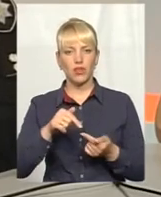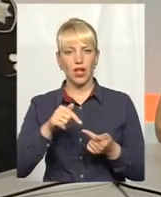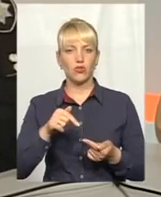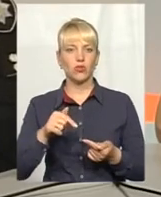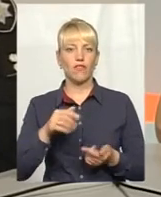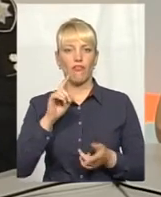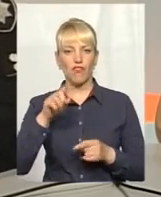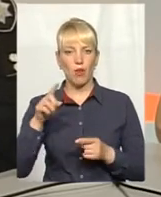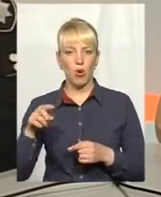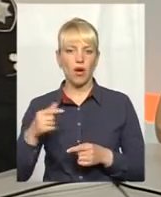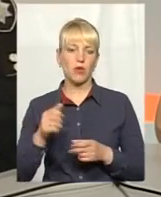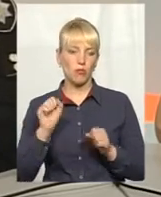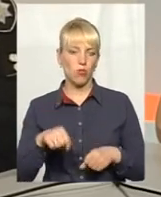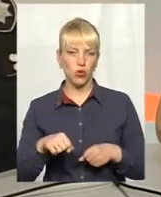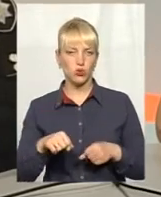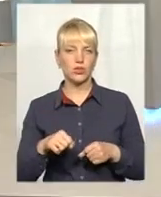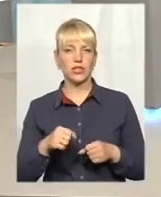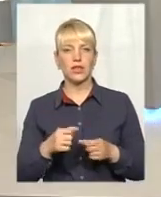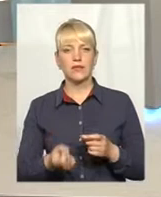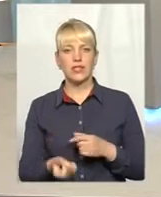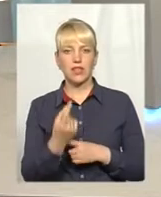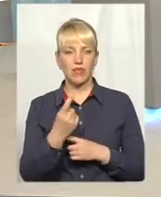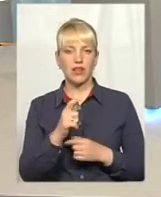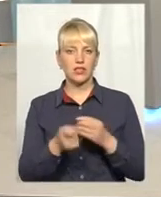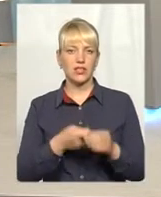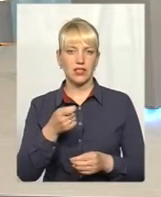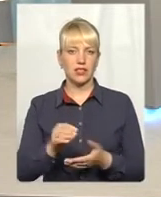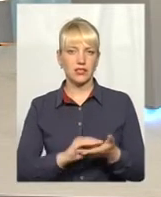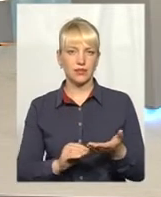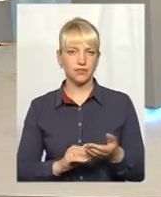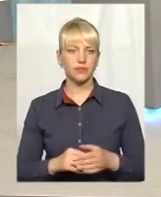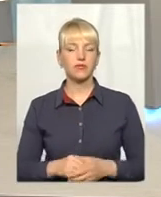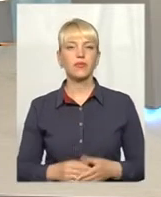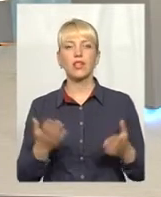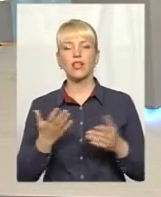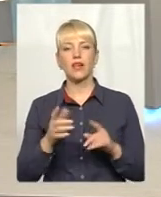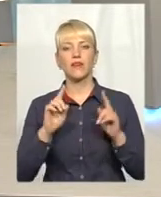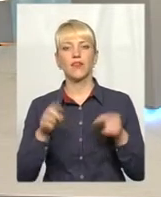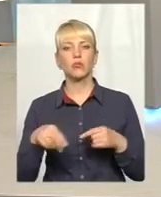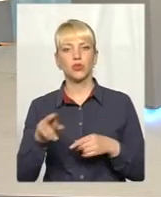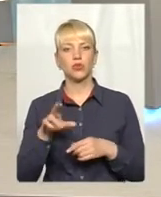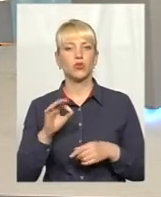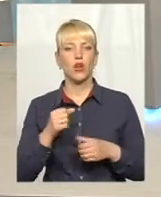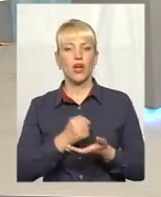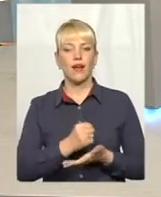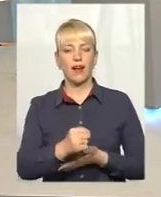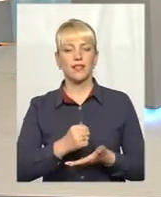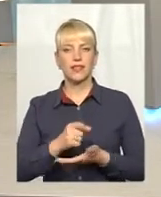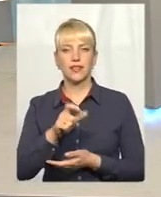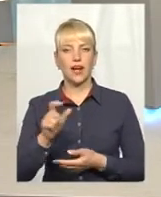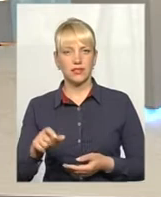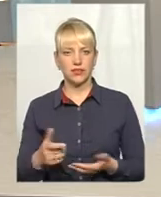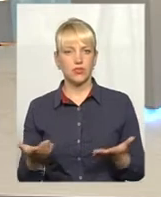'являтися з подачою документів. Пане Олеже, які вимоги до кандидатів? Кого